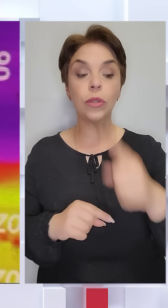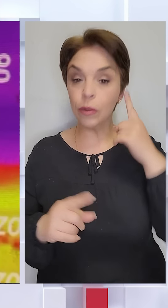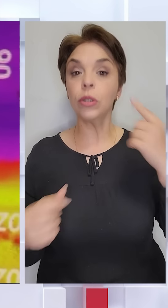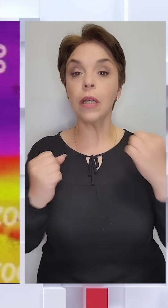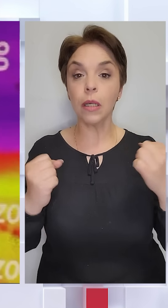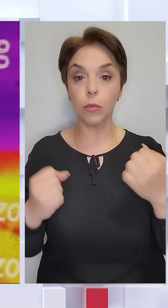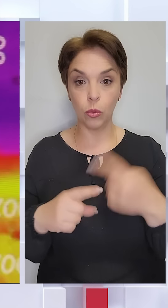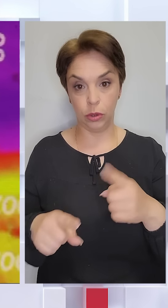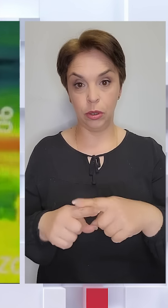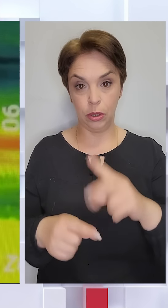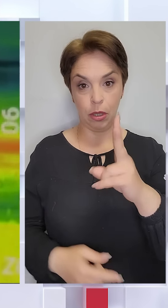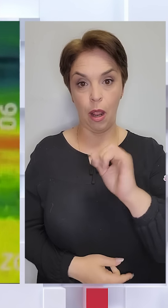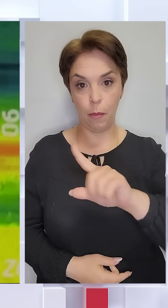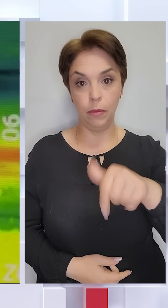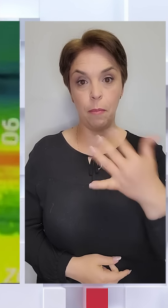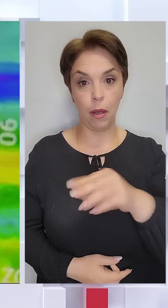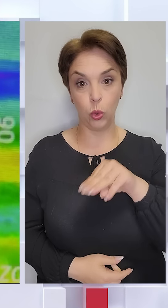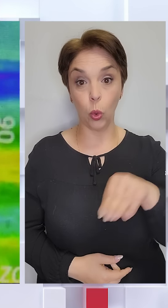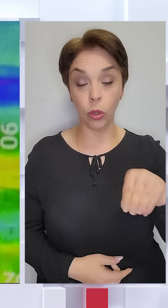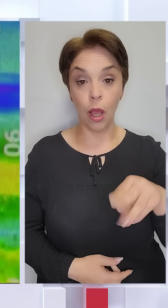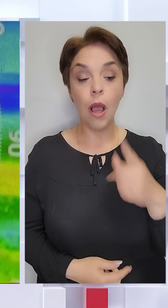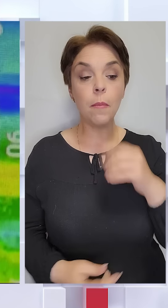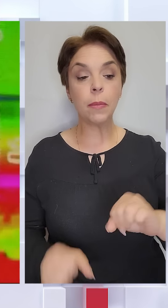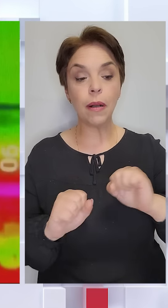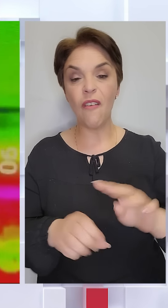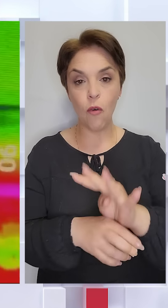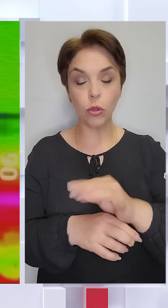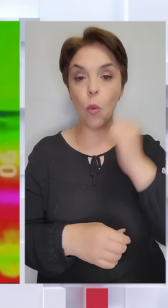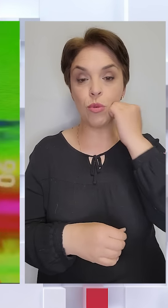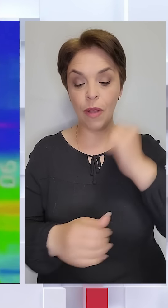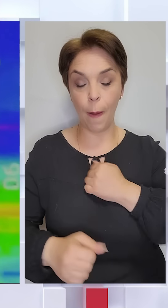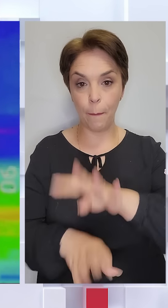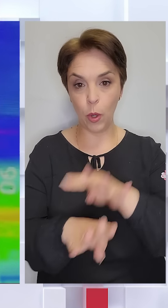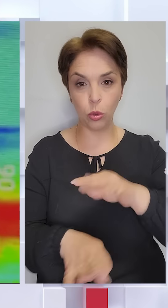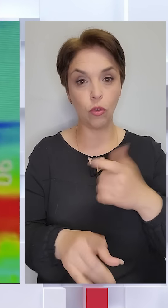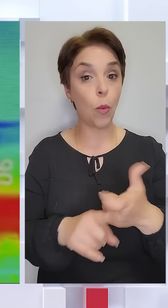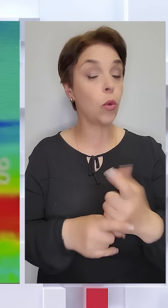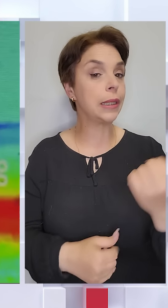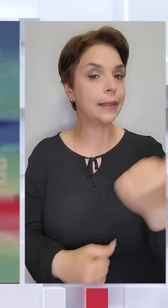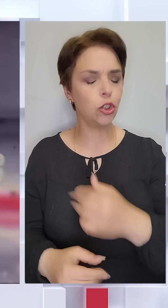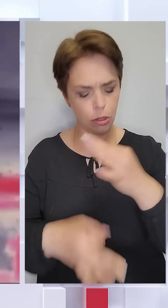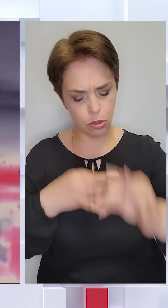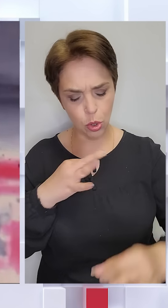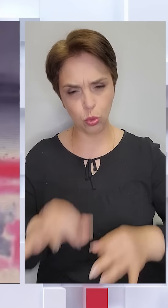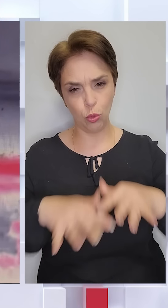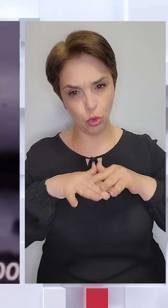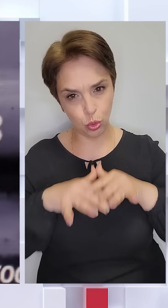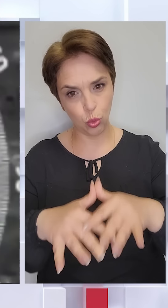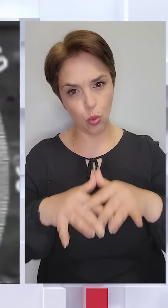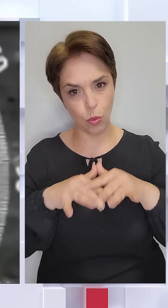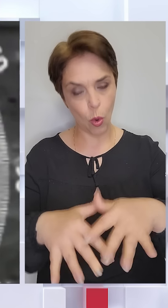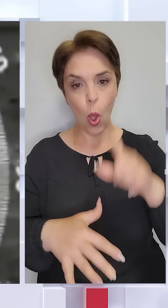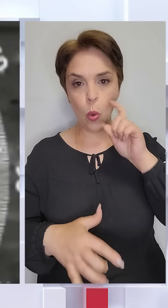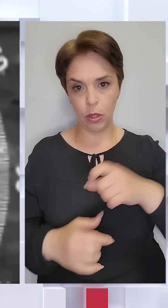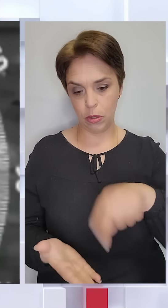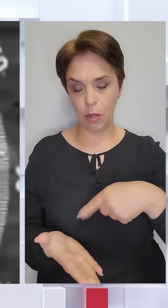Та під прикриттям хвилі вогню московицька піхота вже понад тиждень цілодобово штурмує український